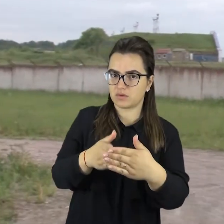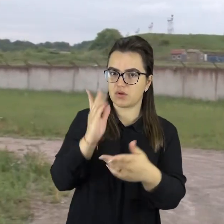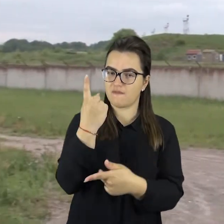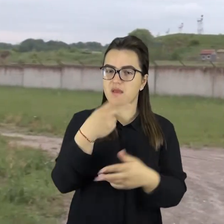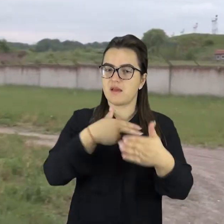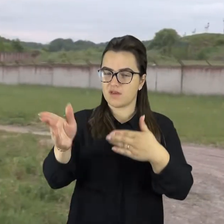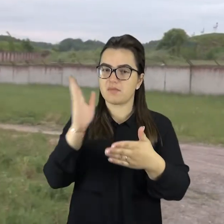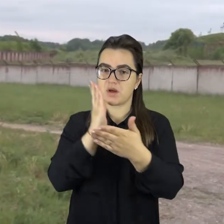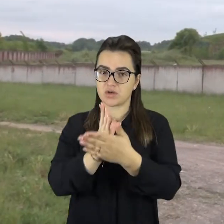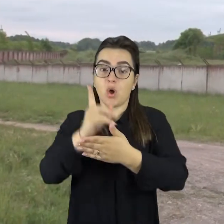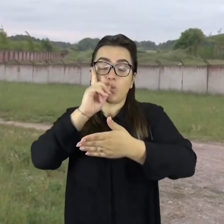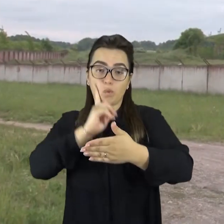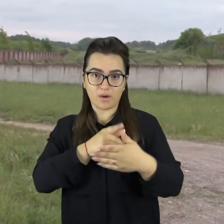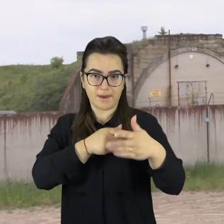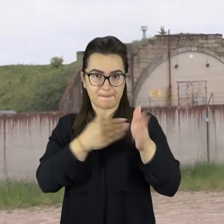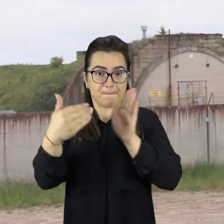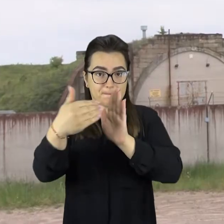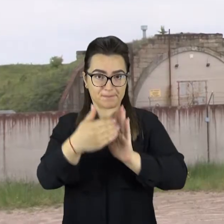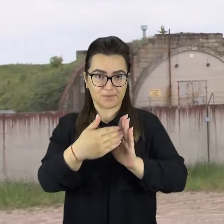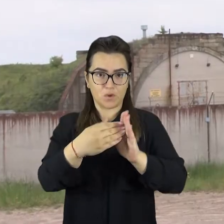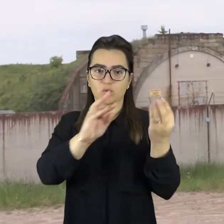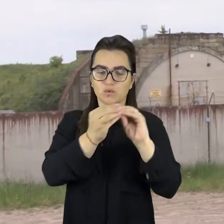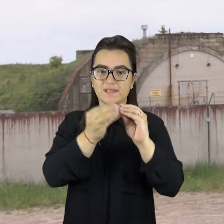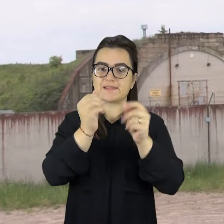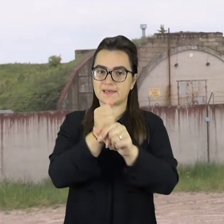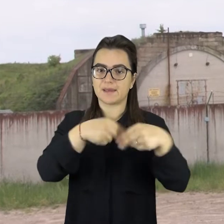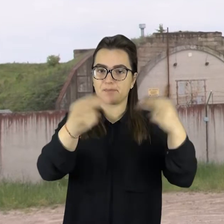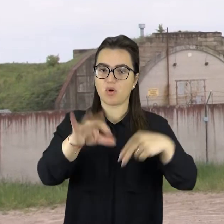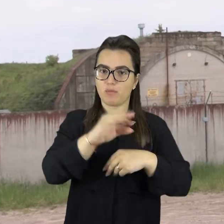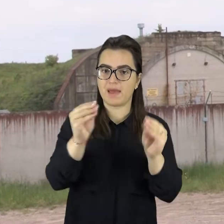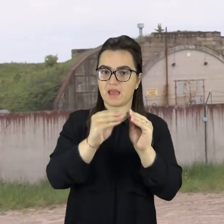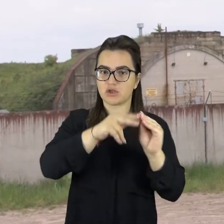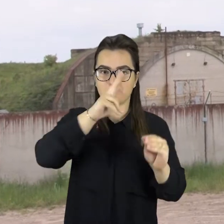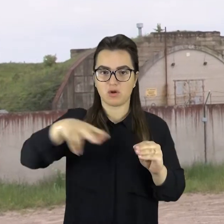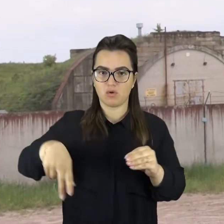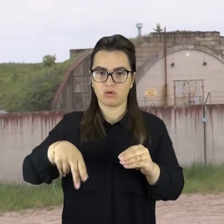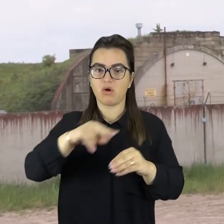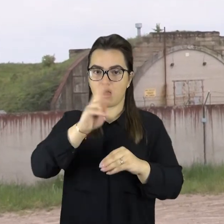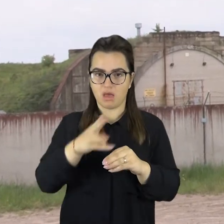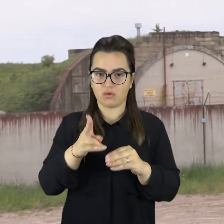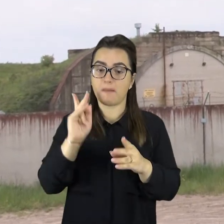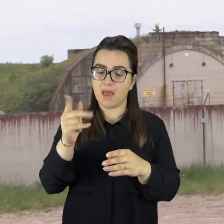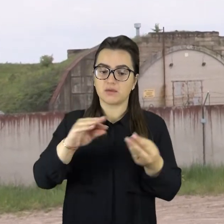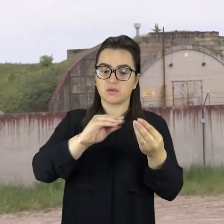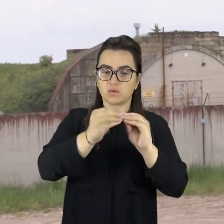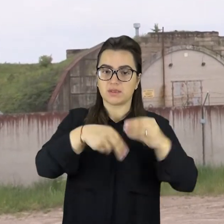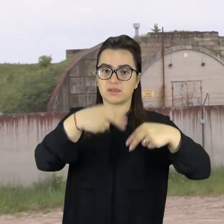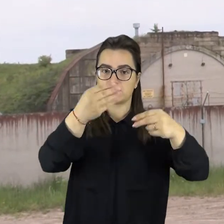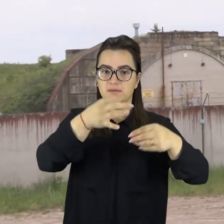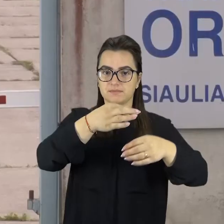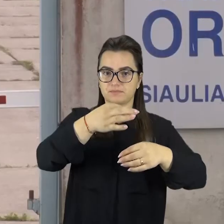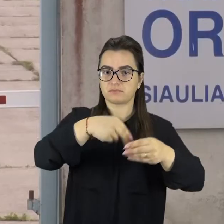pergabinė mūnymonė yra pareiškusi norą investuoti. Sutartis siekia 10 milijonų eurų, bet kol orovo stotytis nebuvo aiški,